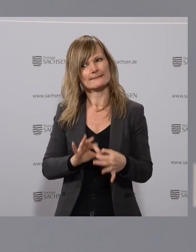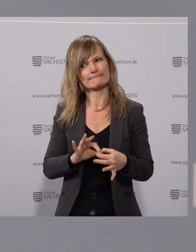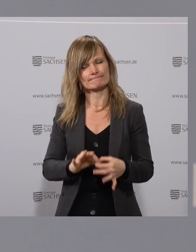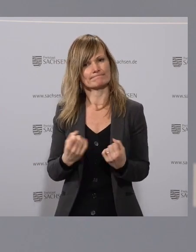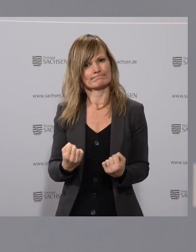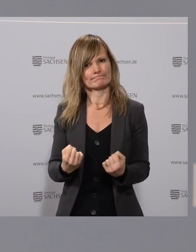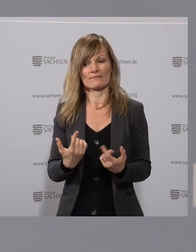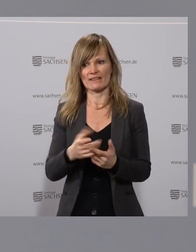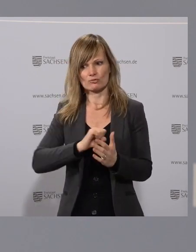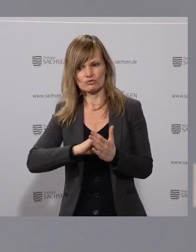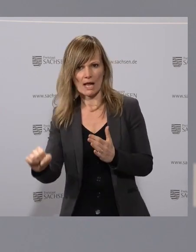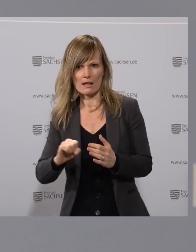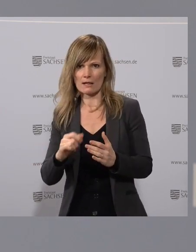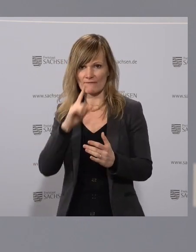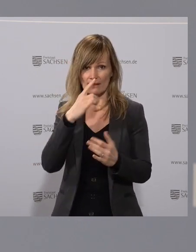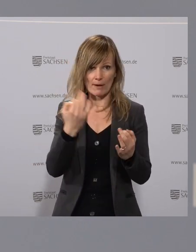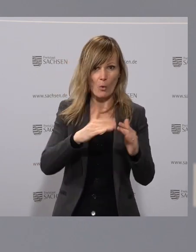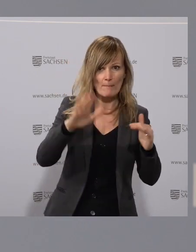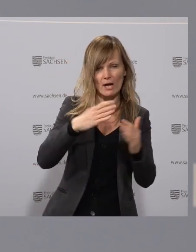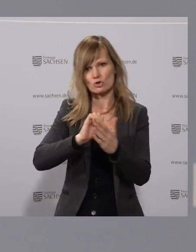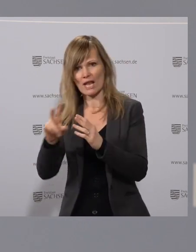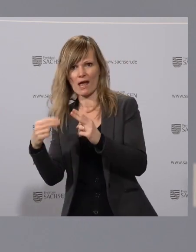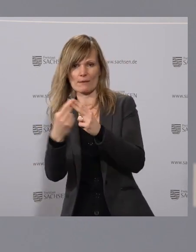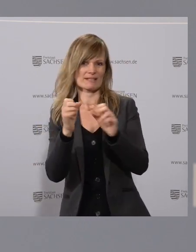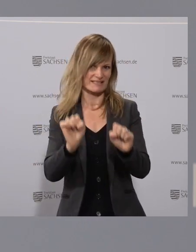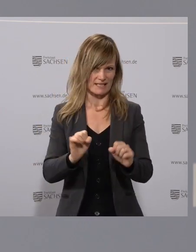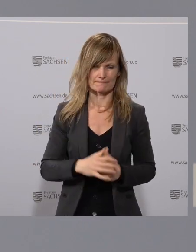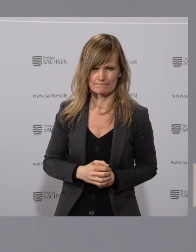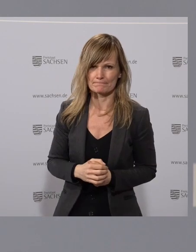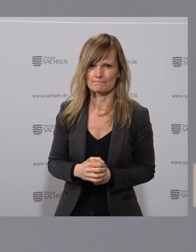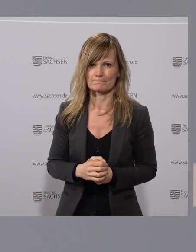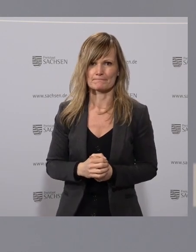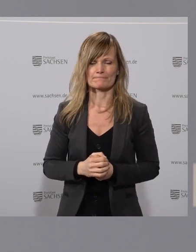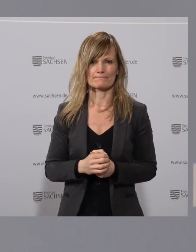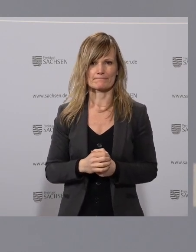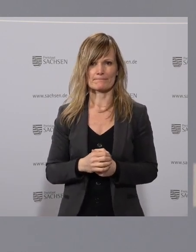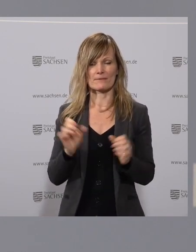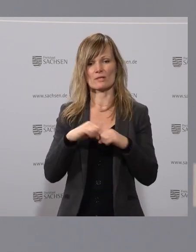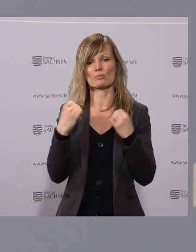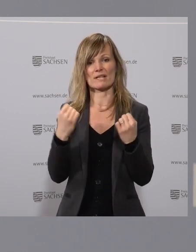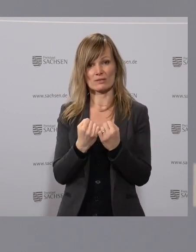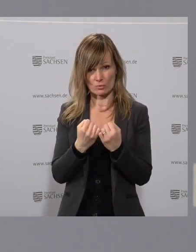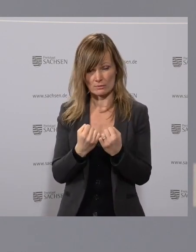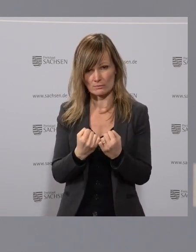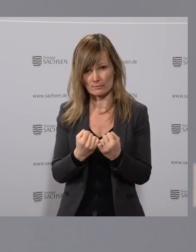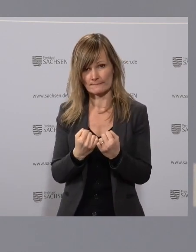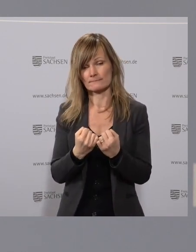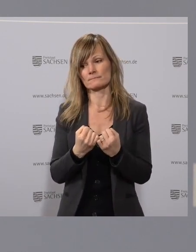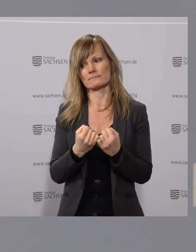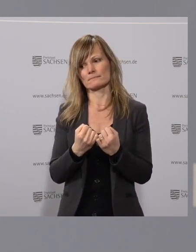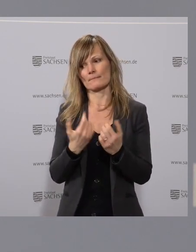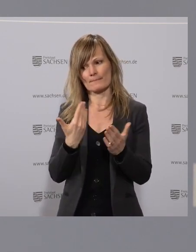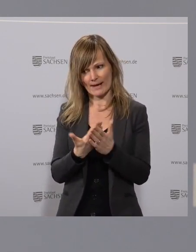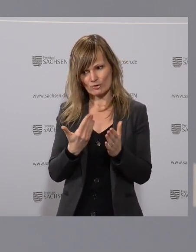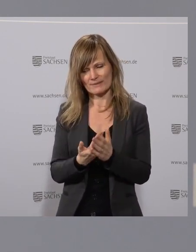damit wir schnell reagieren können, wenn es zu einer Bedarfssituation oder Änderung kommt. Die Situation könnte sich zum Beispiel schon wieder ändern